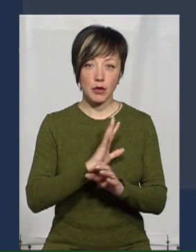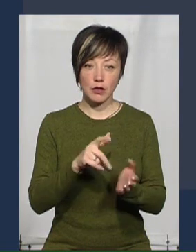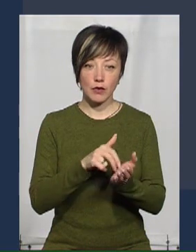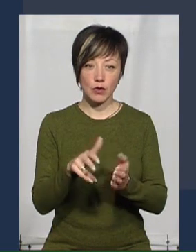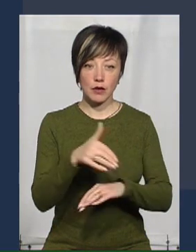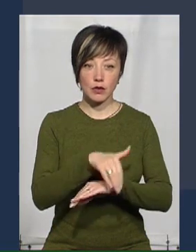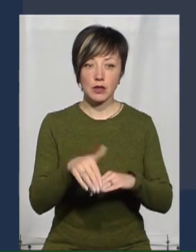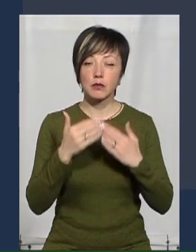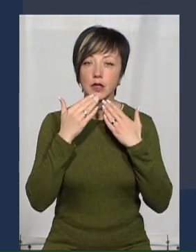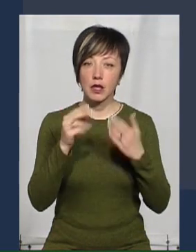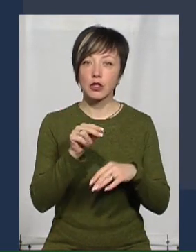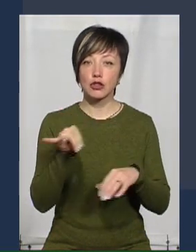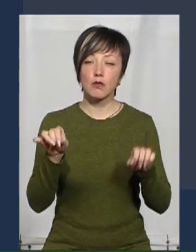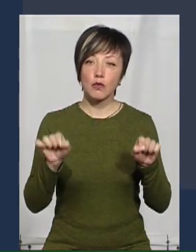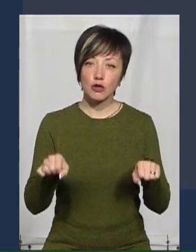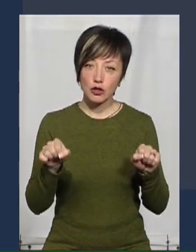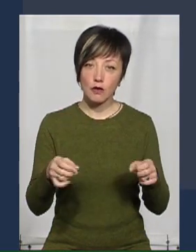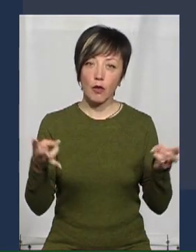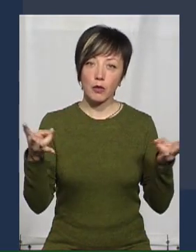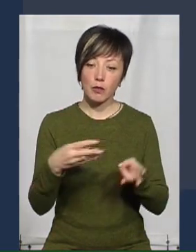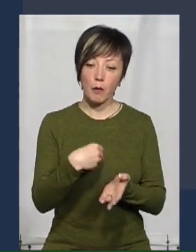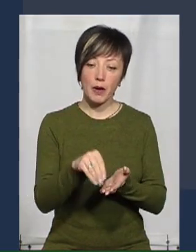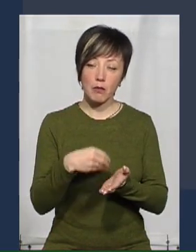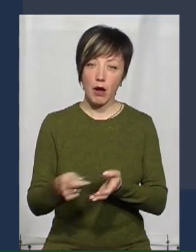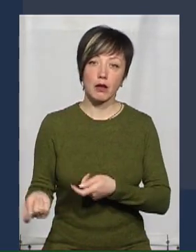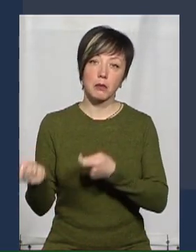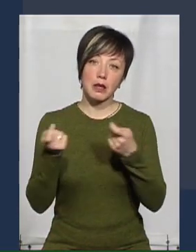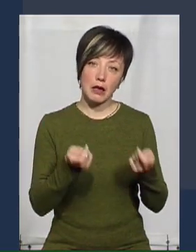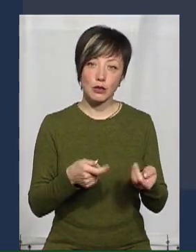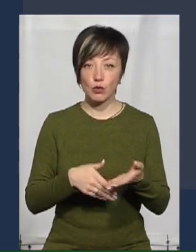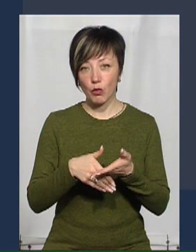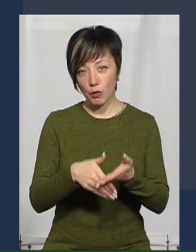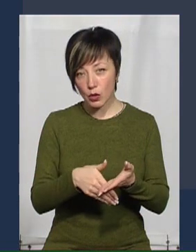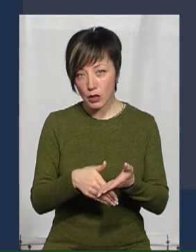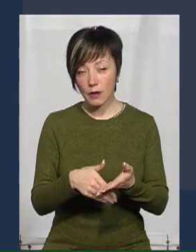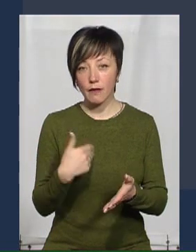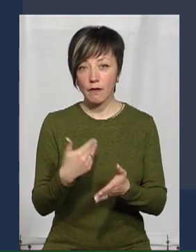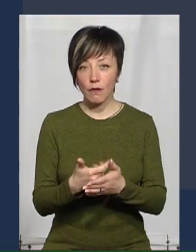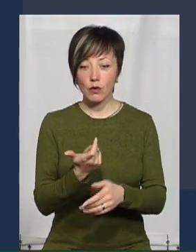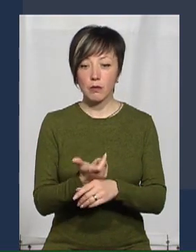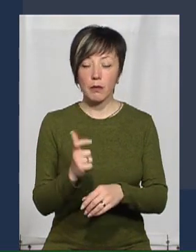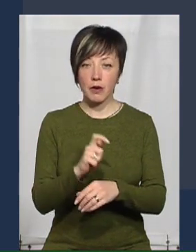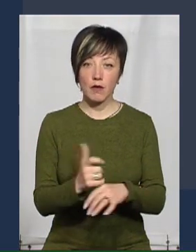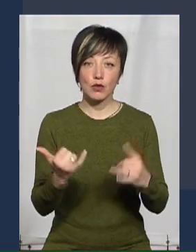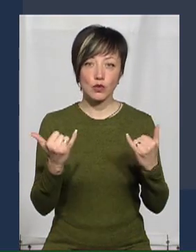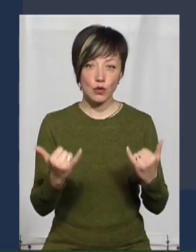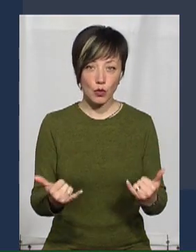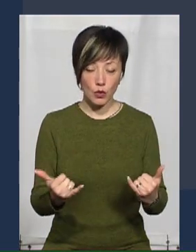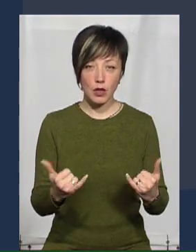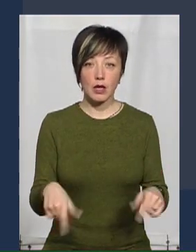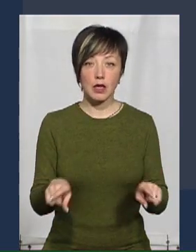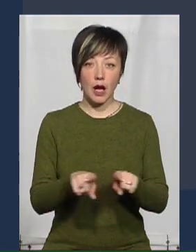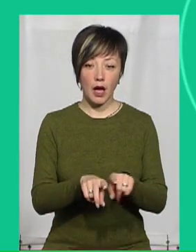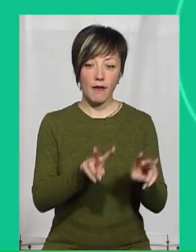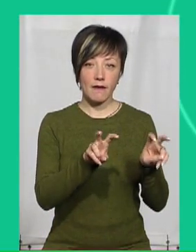на вулиці, запитати, чи, можливо, щось потрібно придбати, принести, допомогти. Тобто, переважно сьогодні це такі